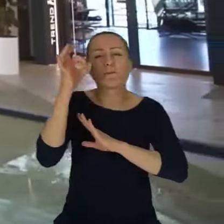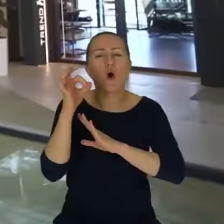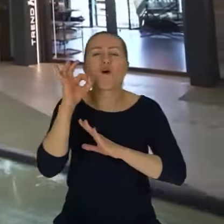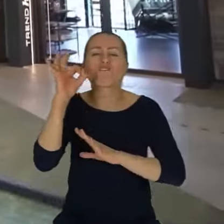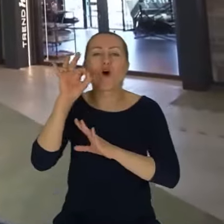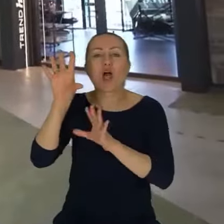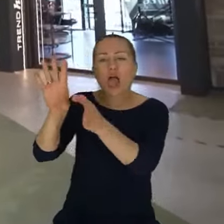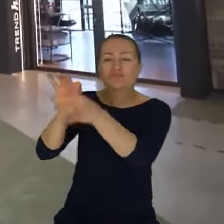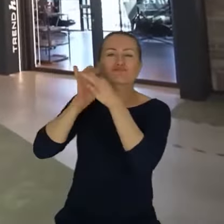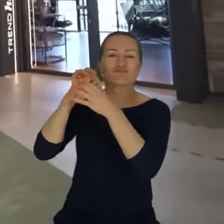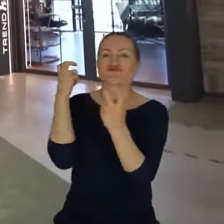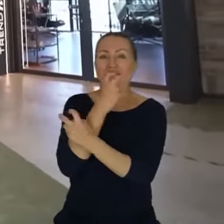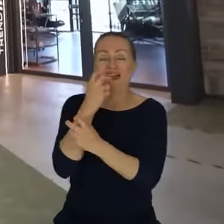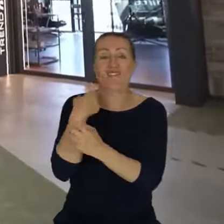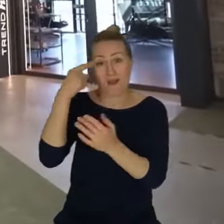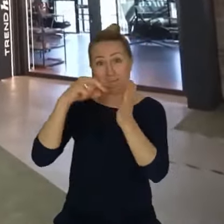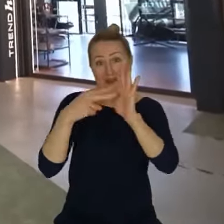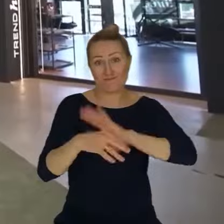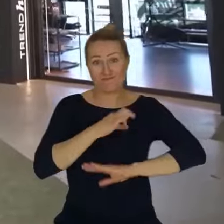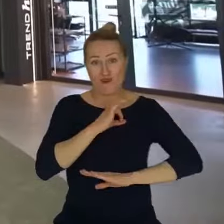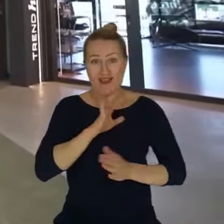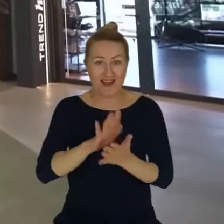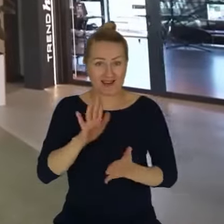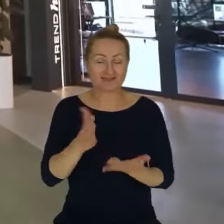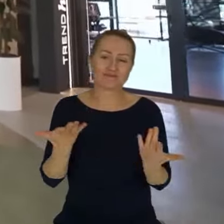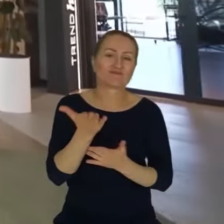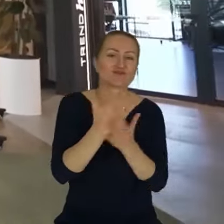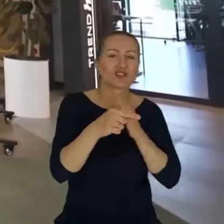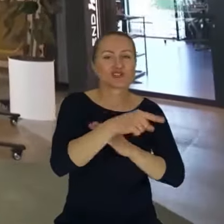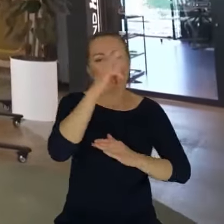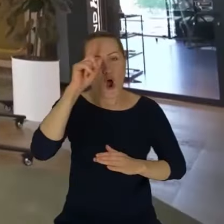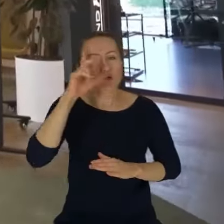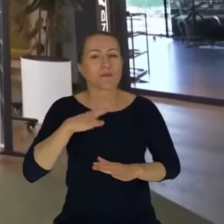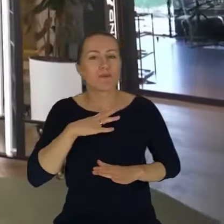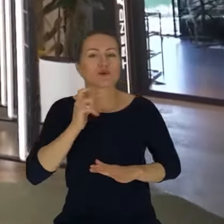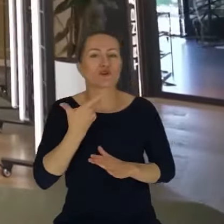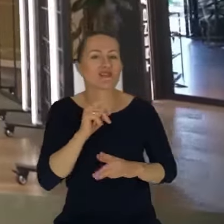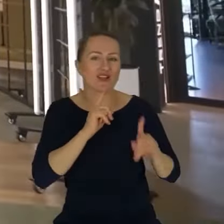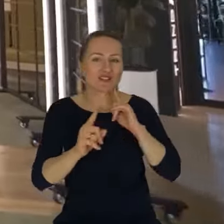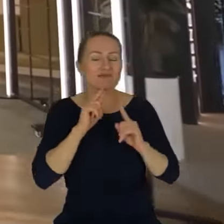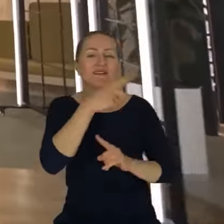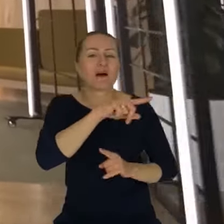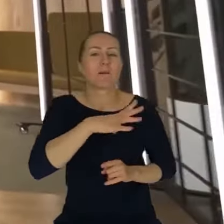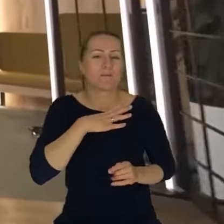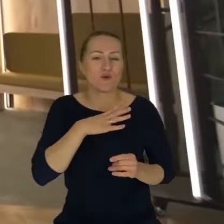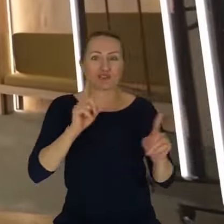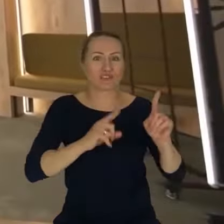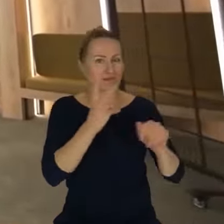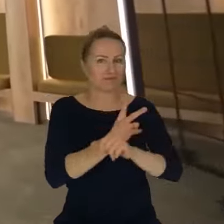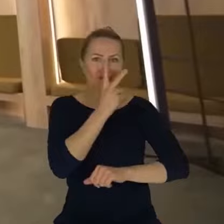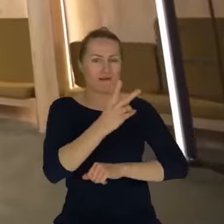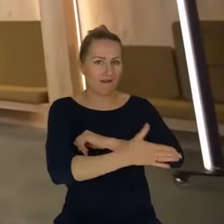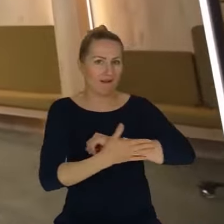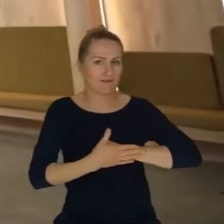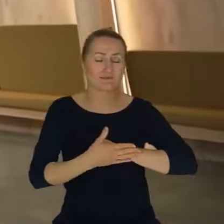była moja strategia. Bywały takie osoby, z którymi nie rozmawiałem, no bo po prostu przekraczały granice. Kończyłeś ostro rozmowę? Tak, tak.